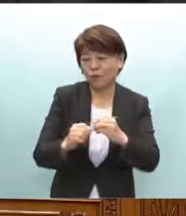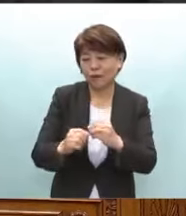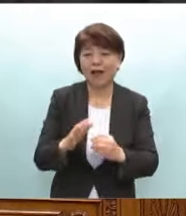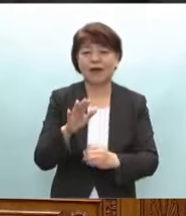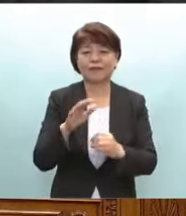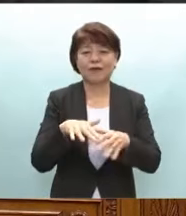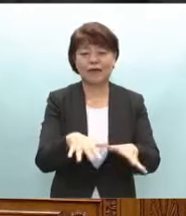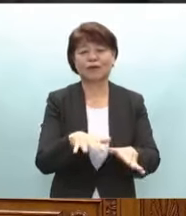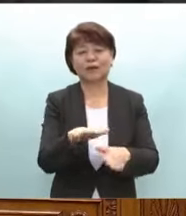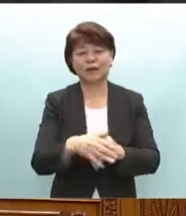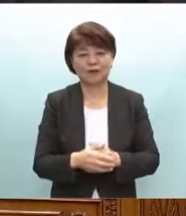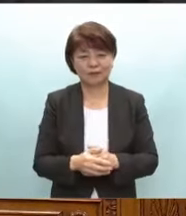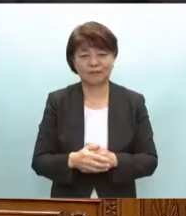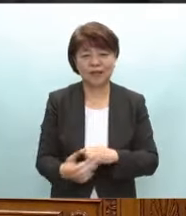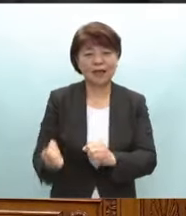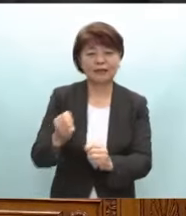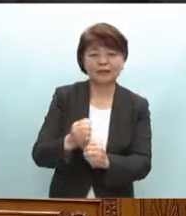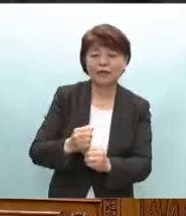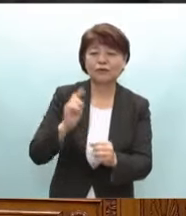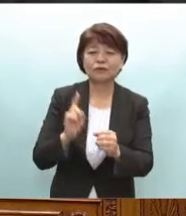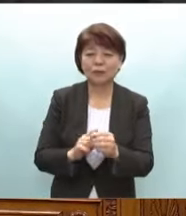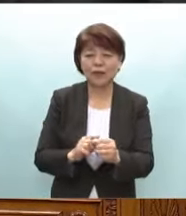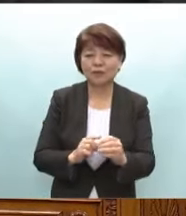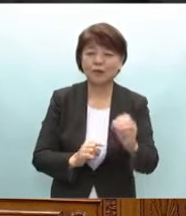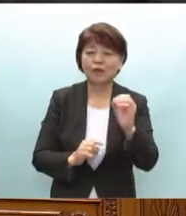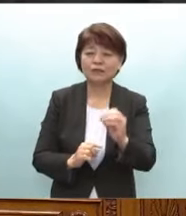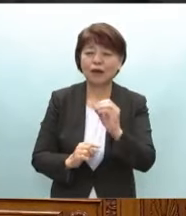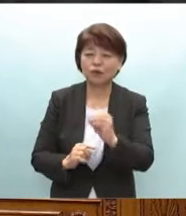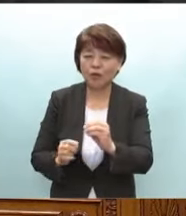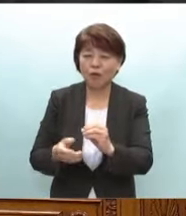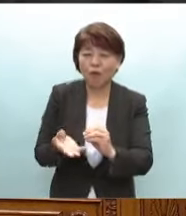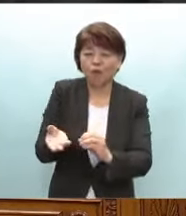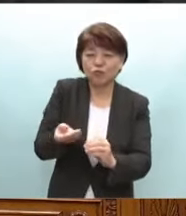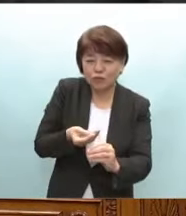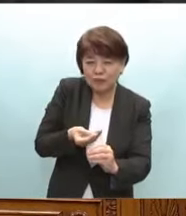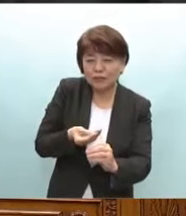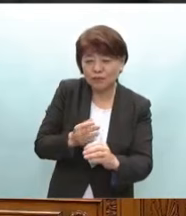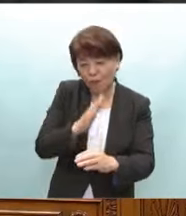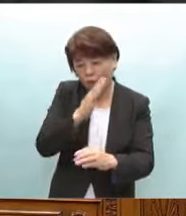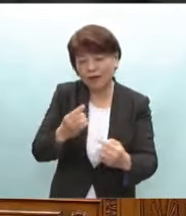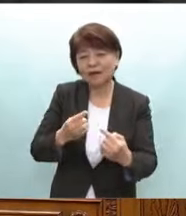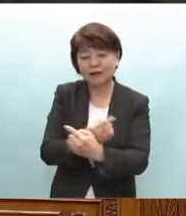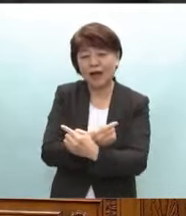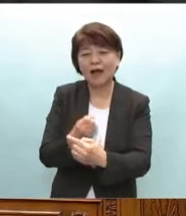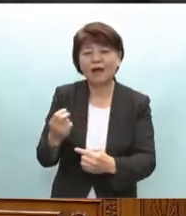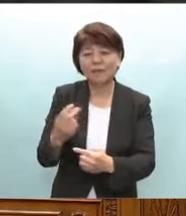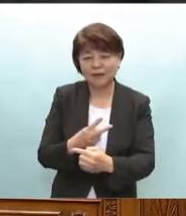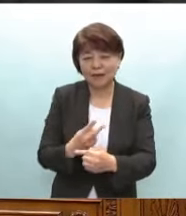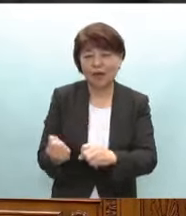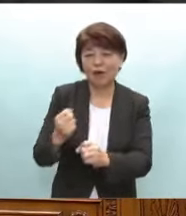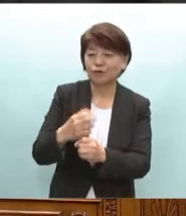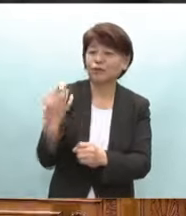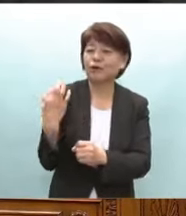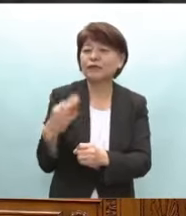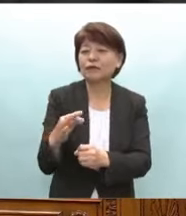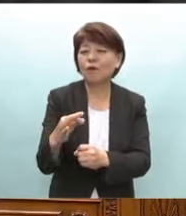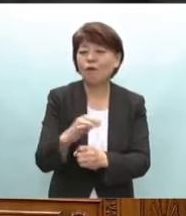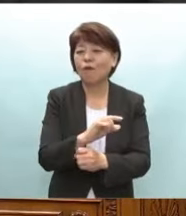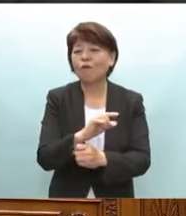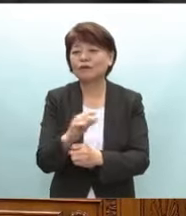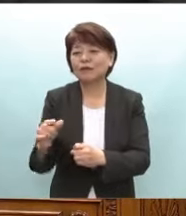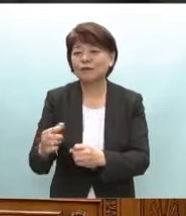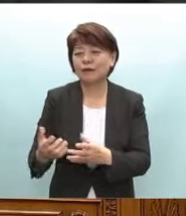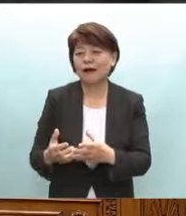再建するにもゼロゼロ融資の返済の本格化に加えて復旧費用や売上減少が重くのしかかります